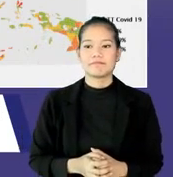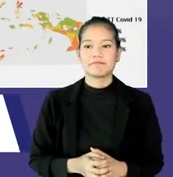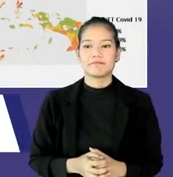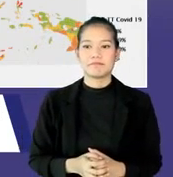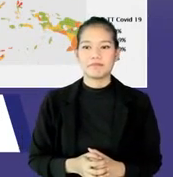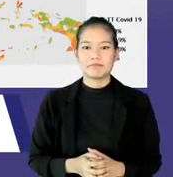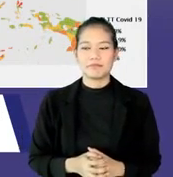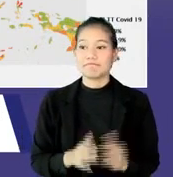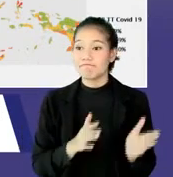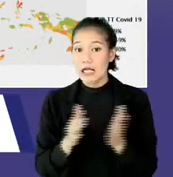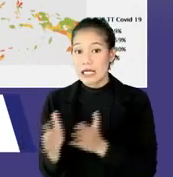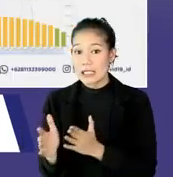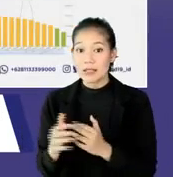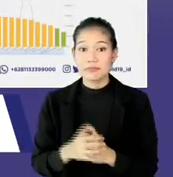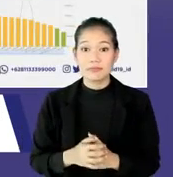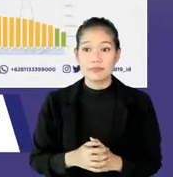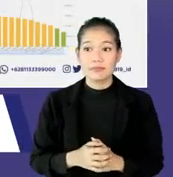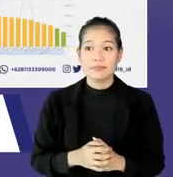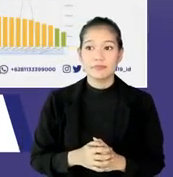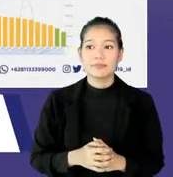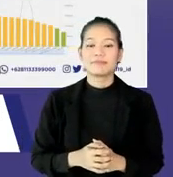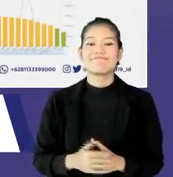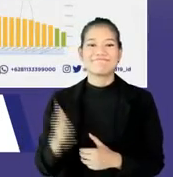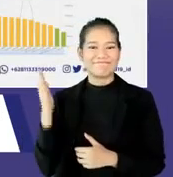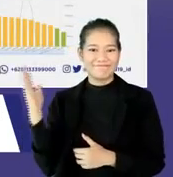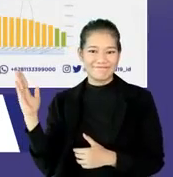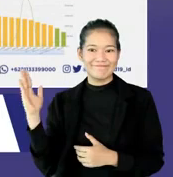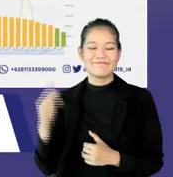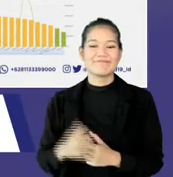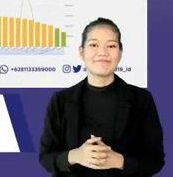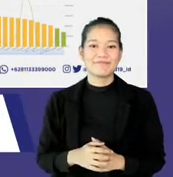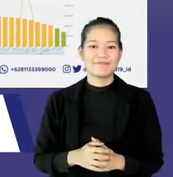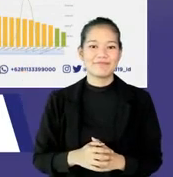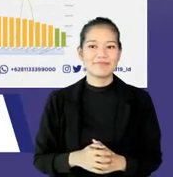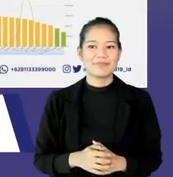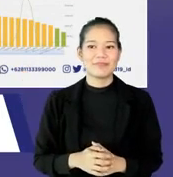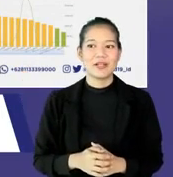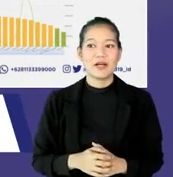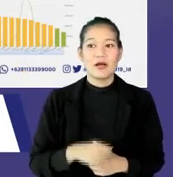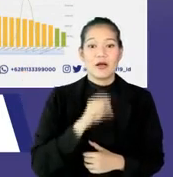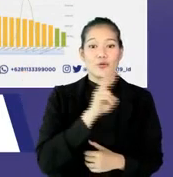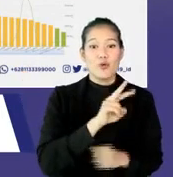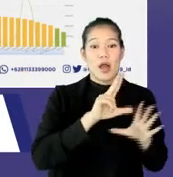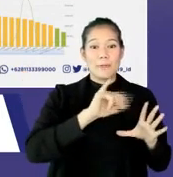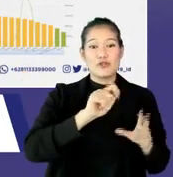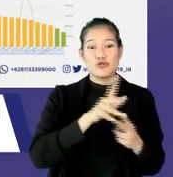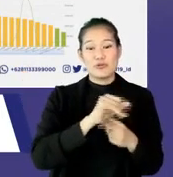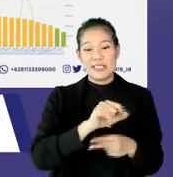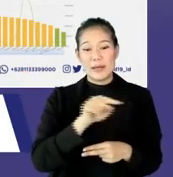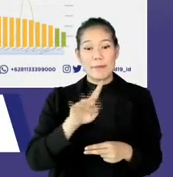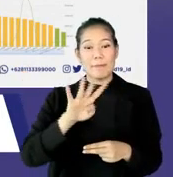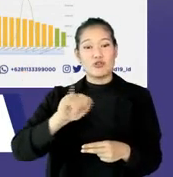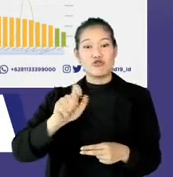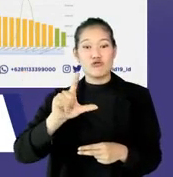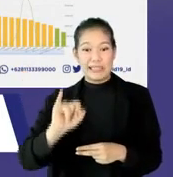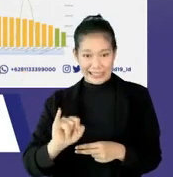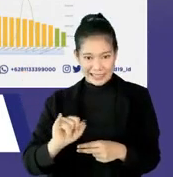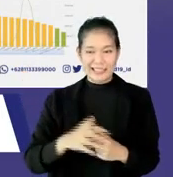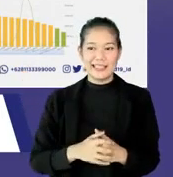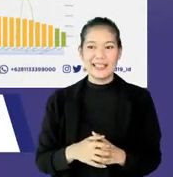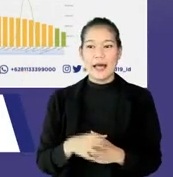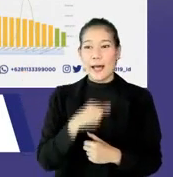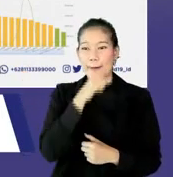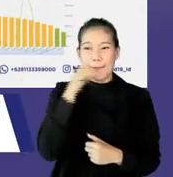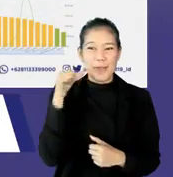-nya sudah bisa geser? Selanjutnya. Jadi kalau kita lihat, Dr. Lola di sini, kalau 28 Juni sampai 4 Juli, ini